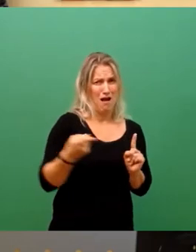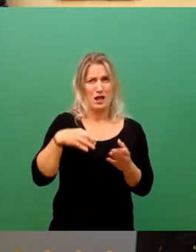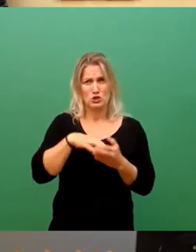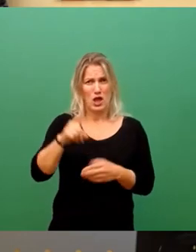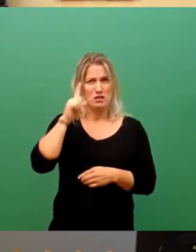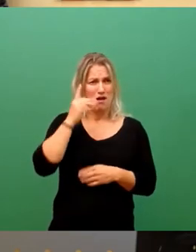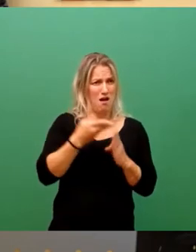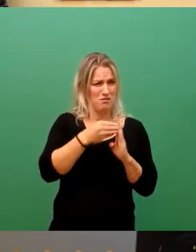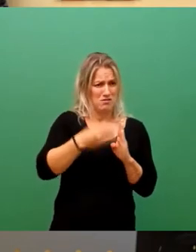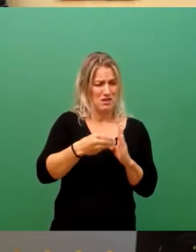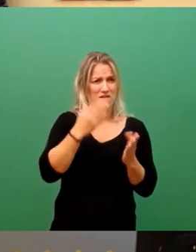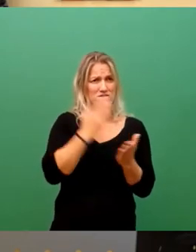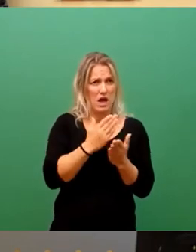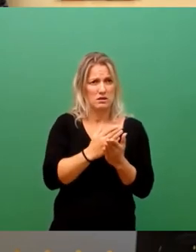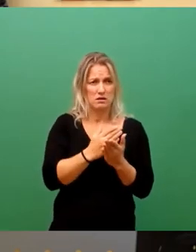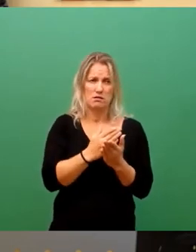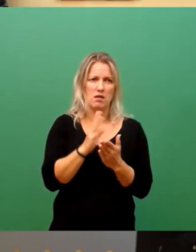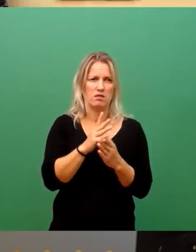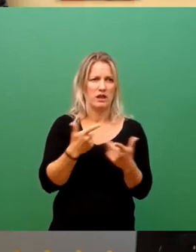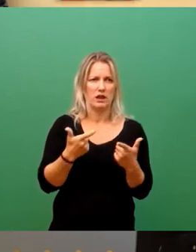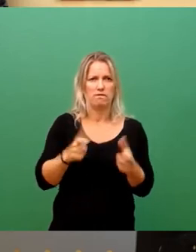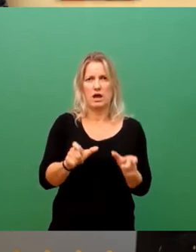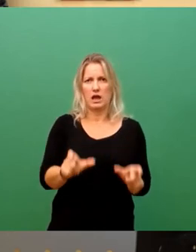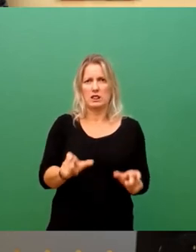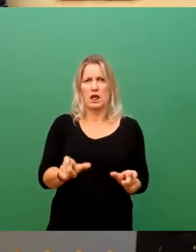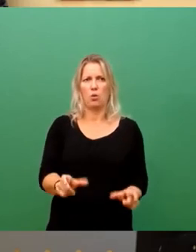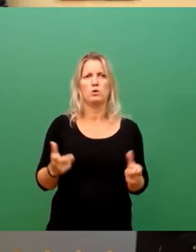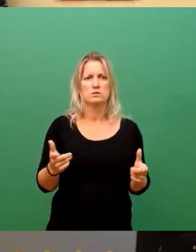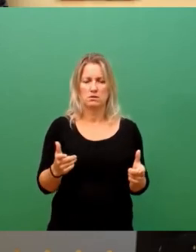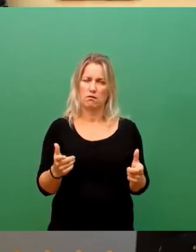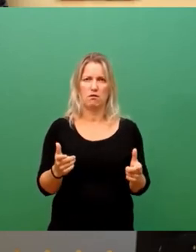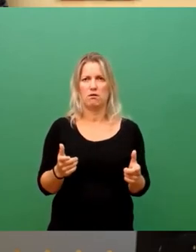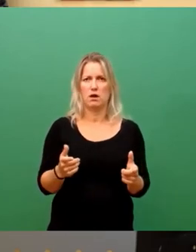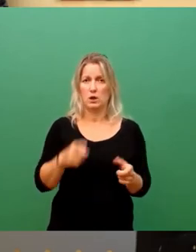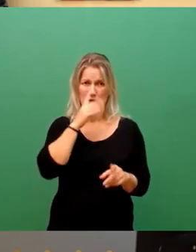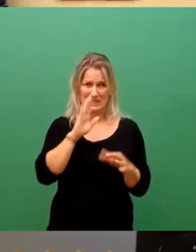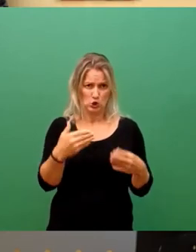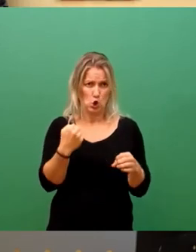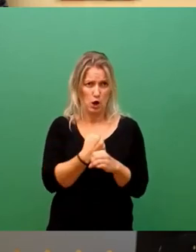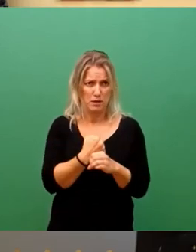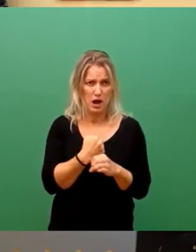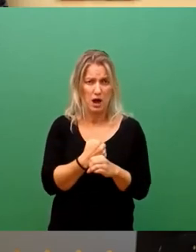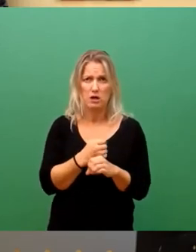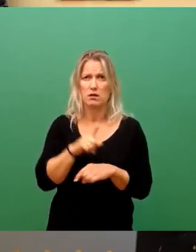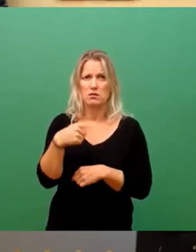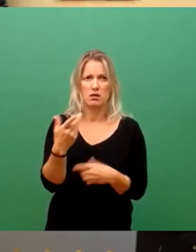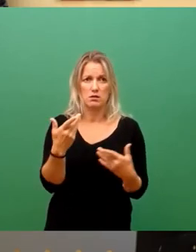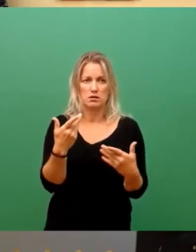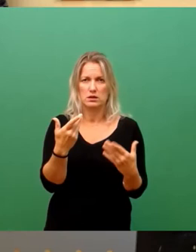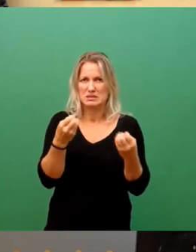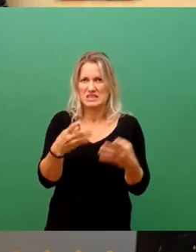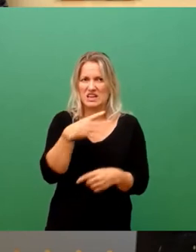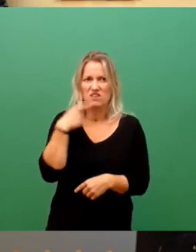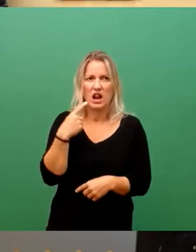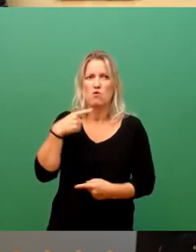dann ist es ein Verhinderungsprojekt. Dann wird das nämlich dazu führen, dass dann letztlich nicht viel geschieht, weil man andauernd auf